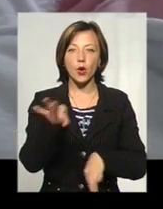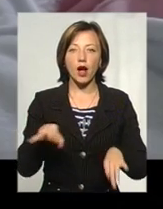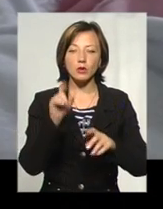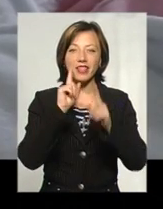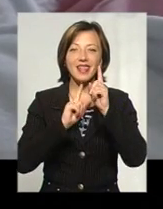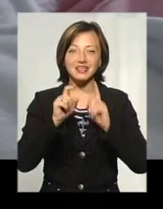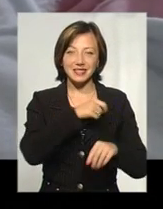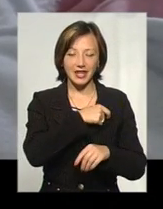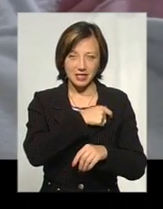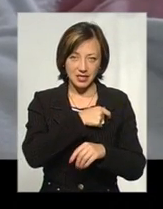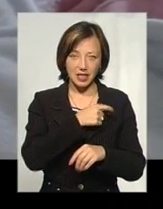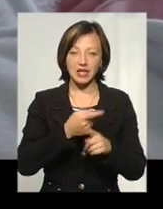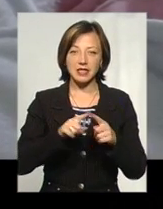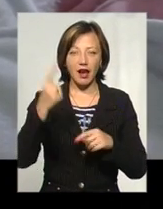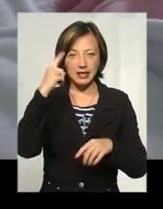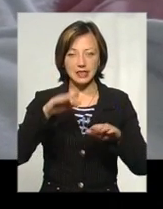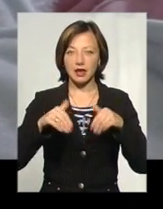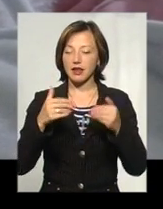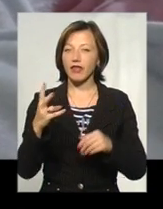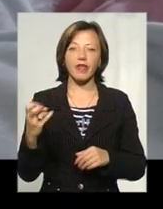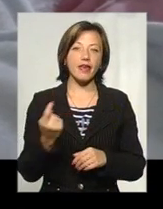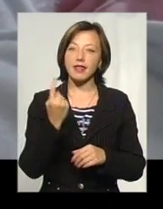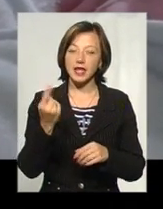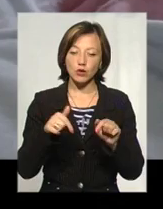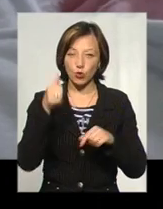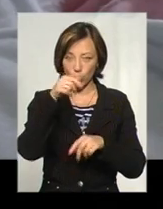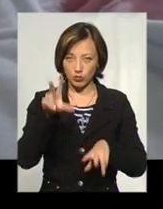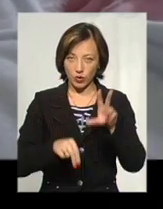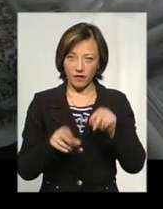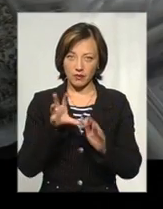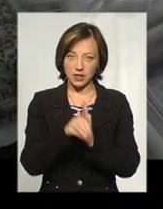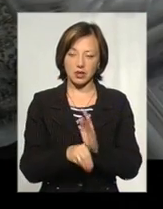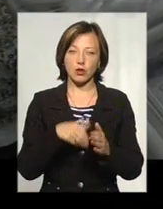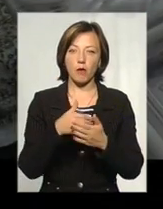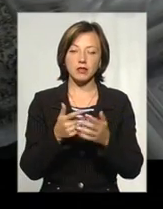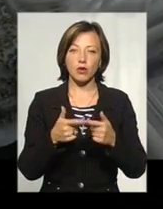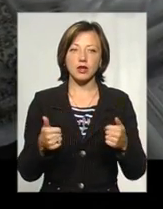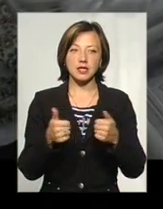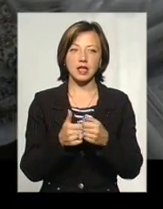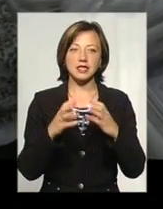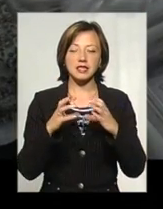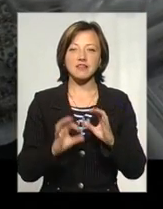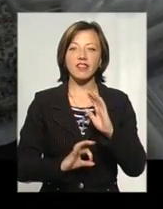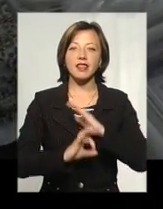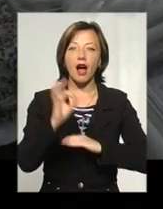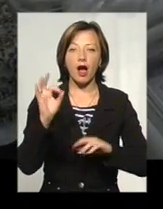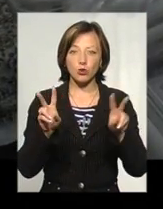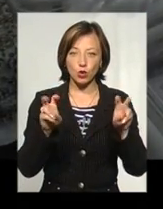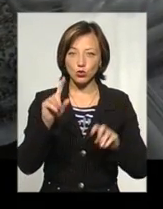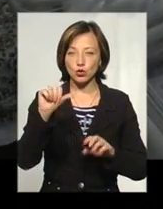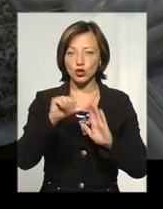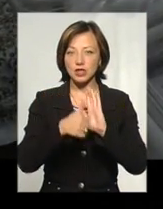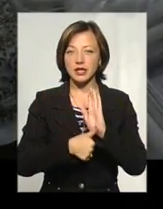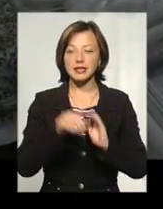сесії. До слова, згадана ініціатива не єдина, яку цьогоріч сподівається втілити громадська організація «Світанок». 116 тисяч